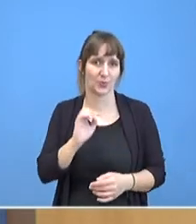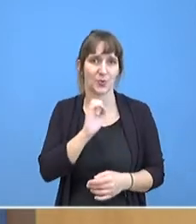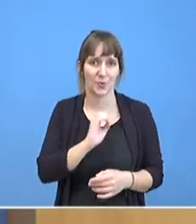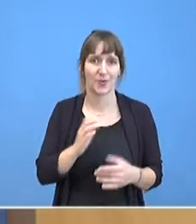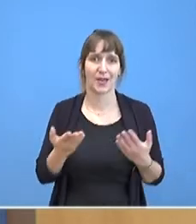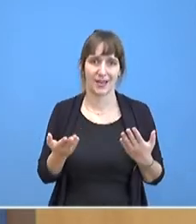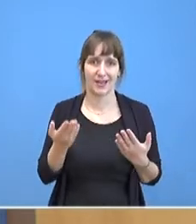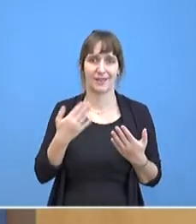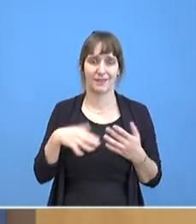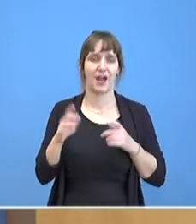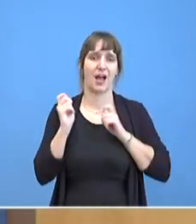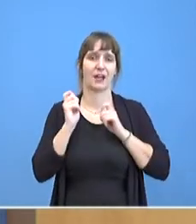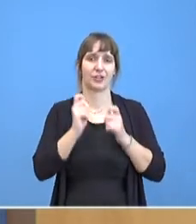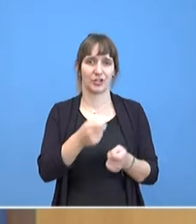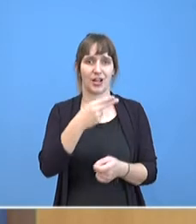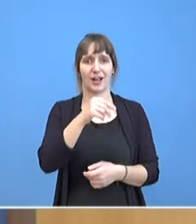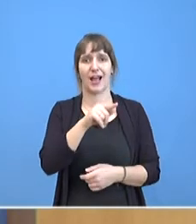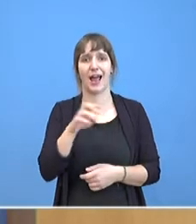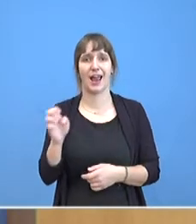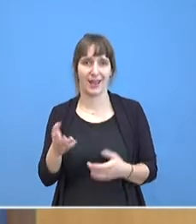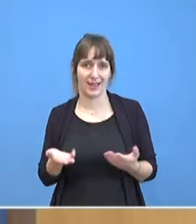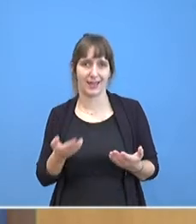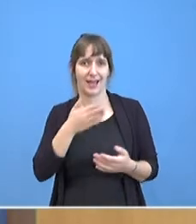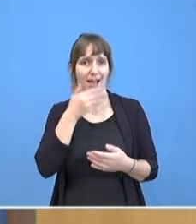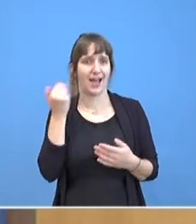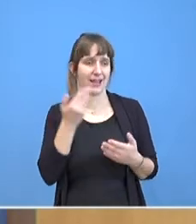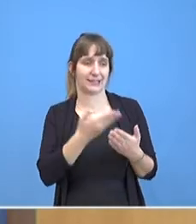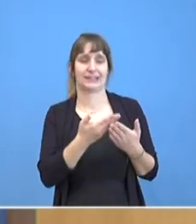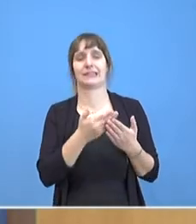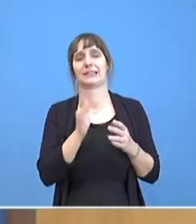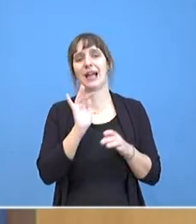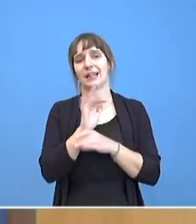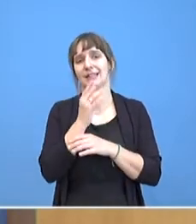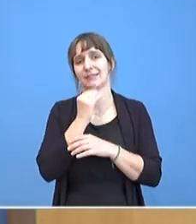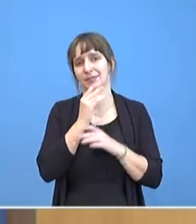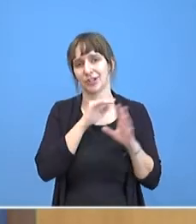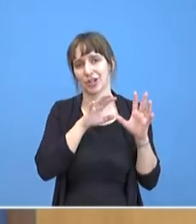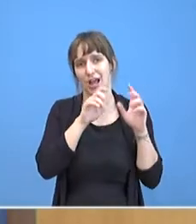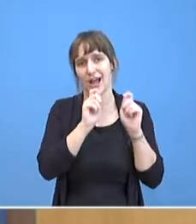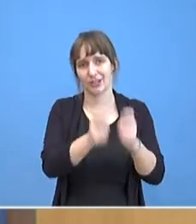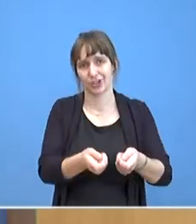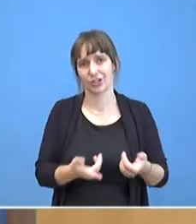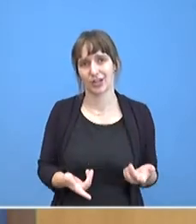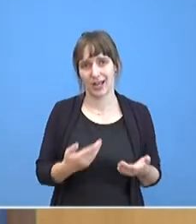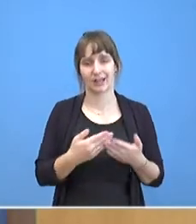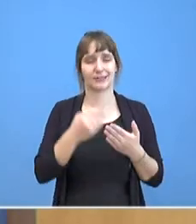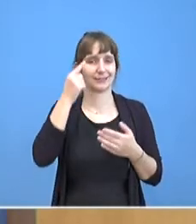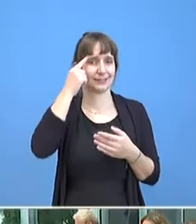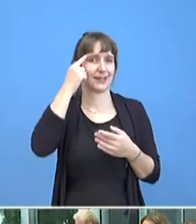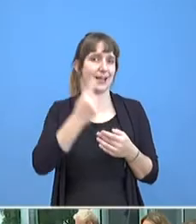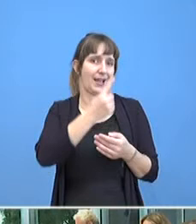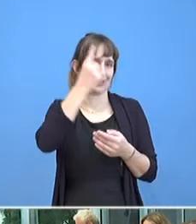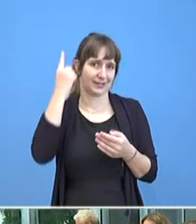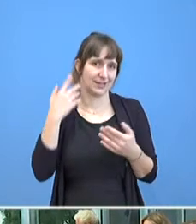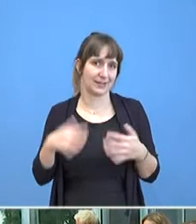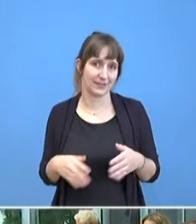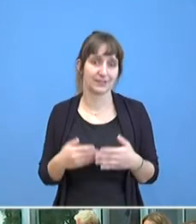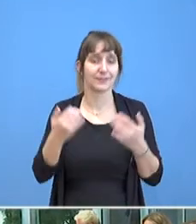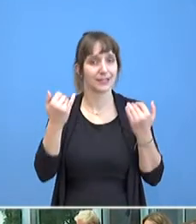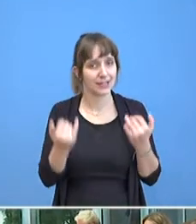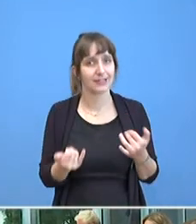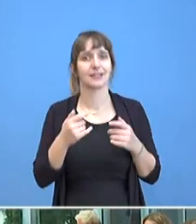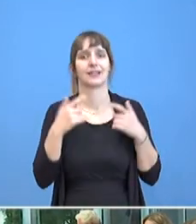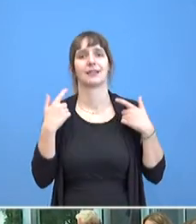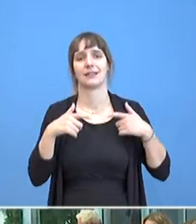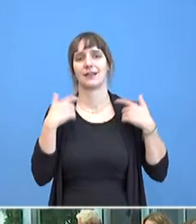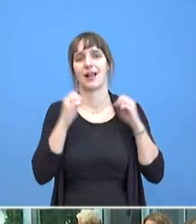Anschlag in Halle, dem antisemitischen Anschlag auf die jüdische Gemeinde in Halle gedenken. Die Ermittlungen liegen jetzt bei der Generalstaatsanwaltschaft Hamburg,